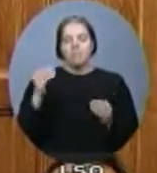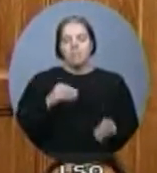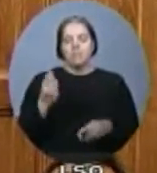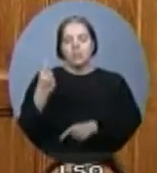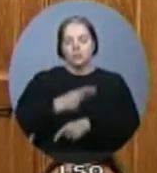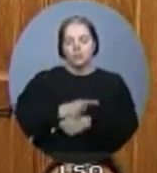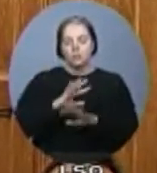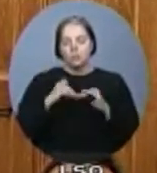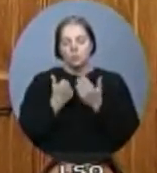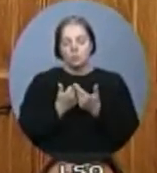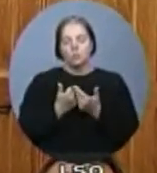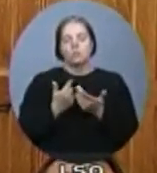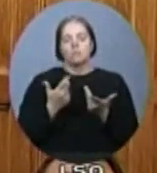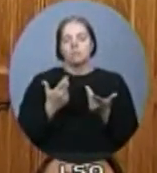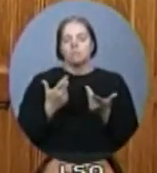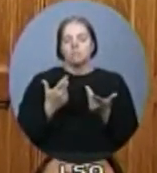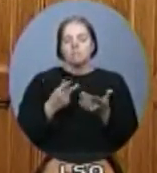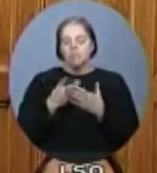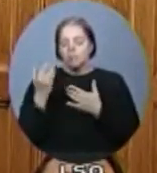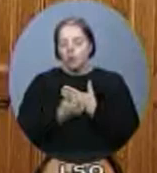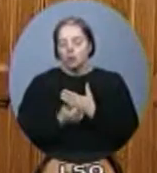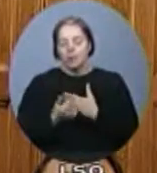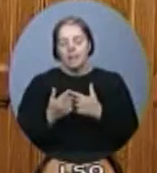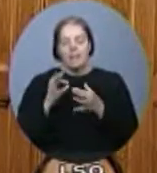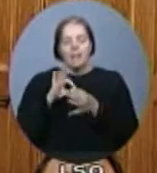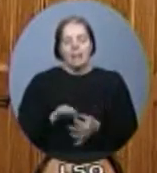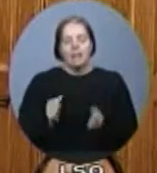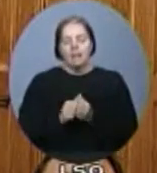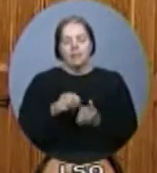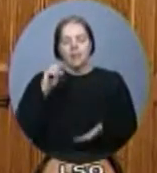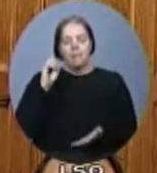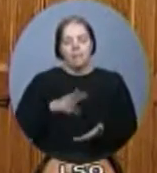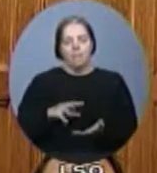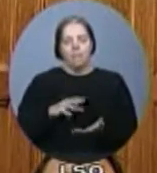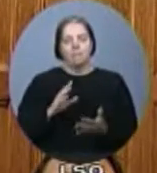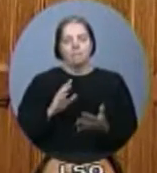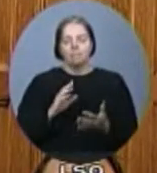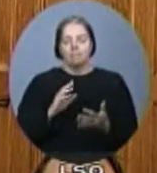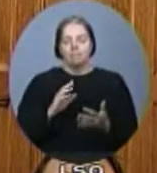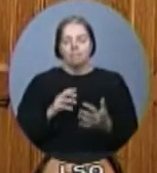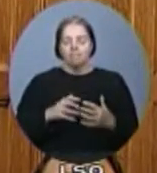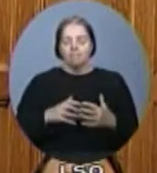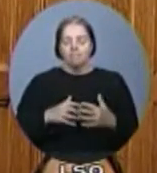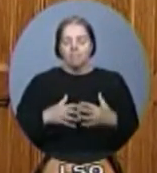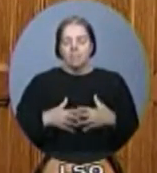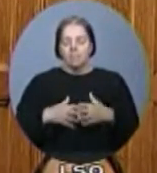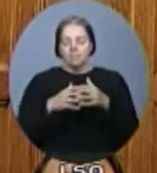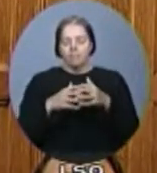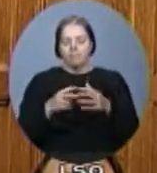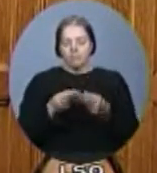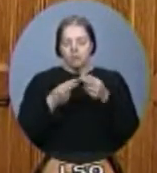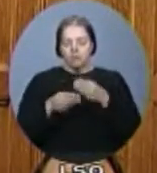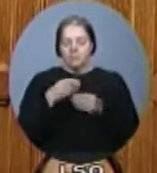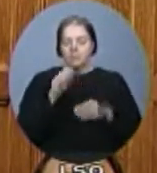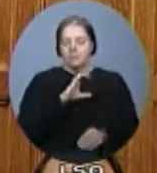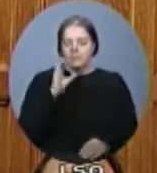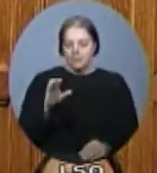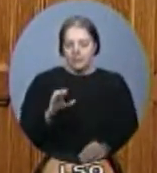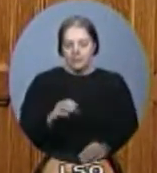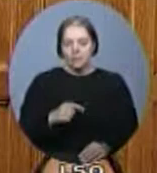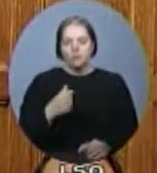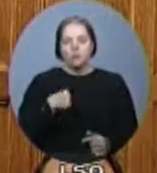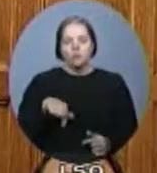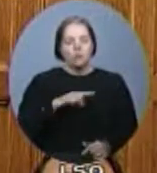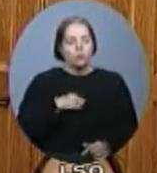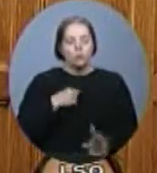réalisés dans le cadre du plan d'action économique du Canada. D'un océan à l'autre, nous bâtissons l'économie